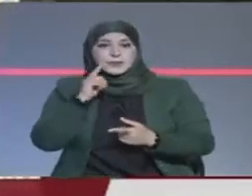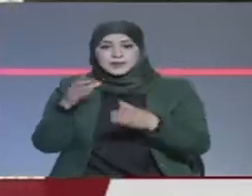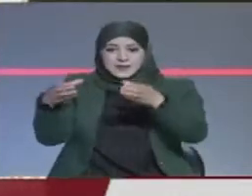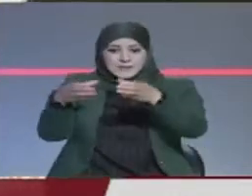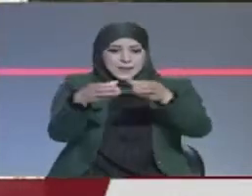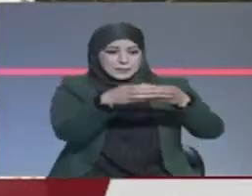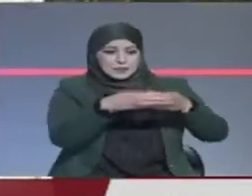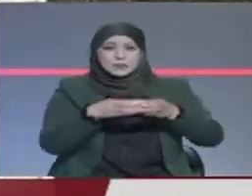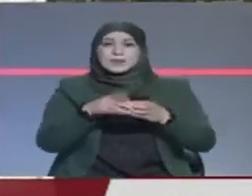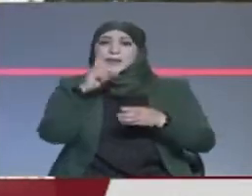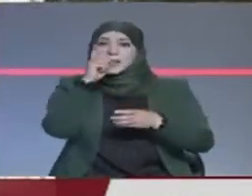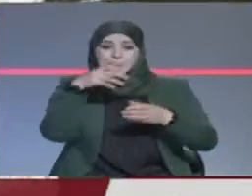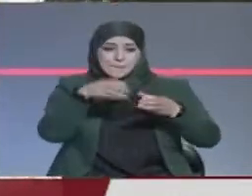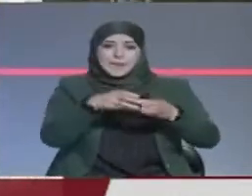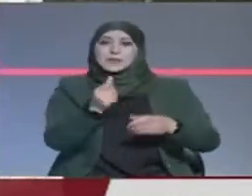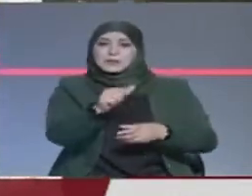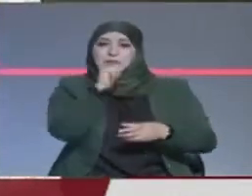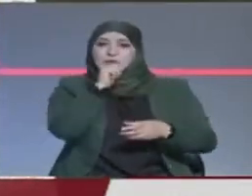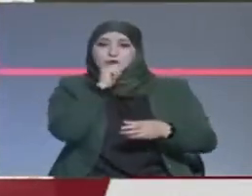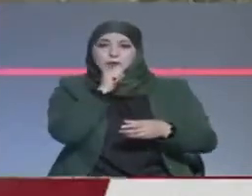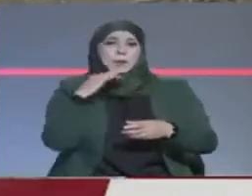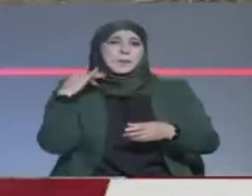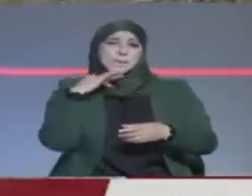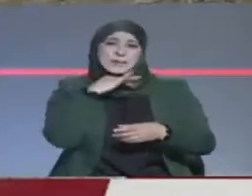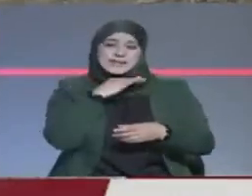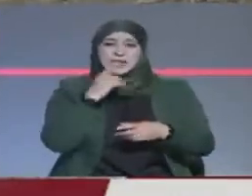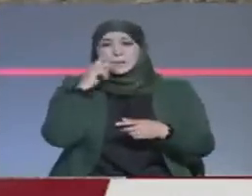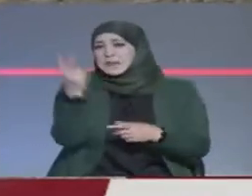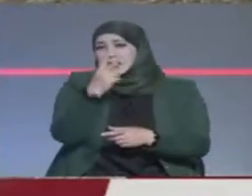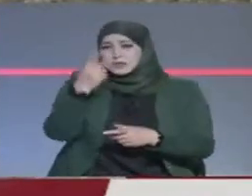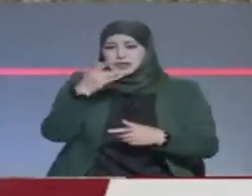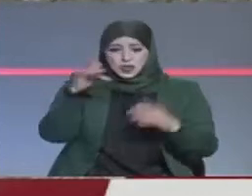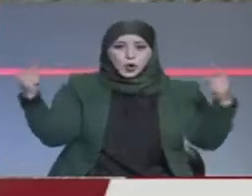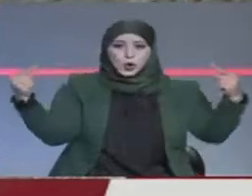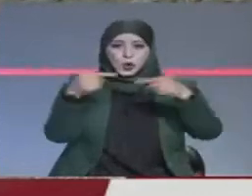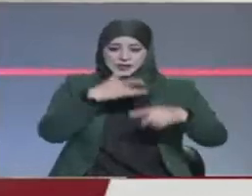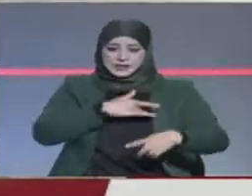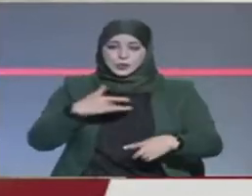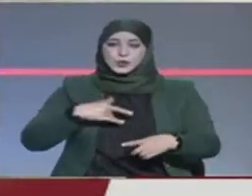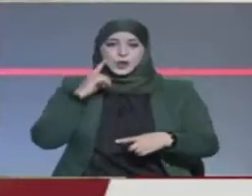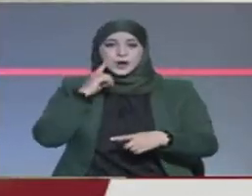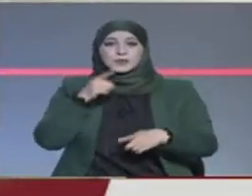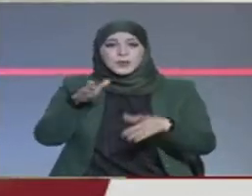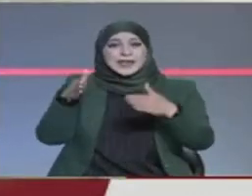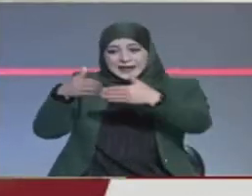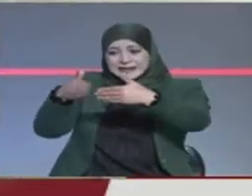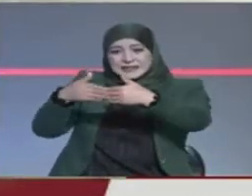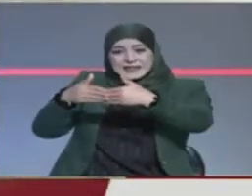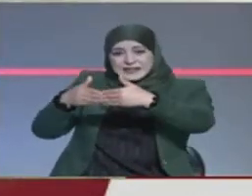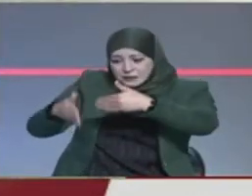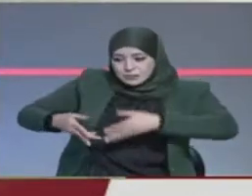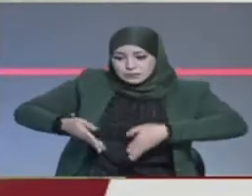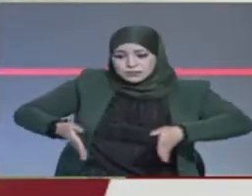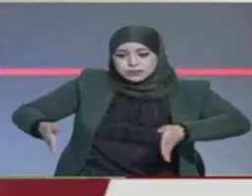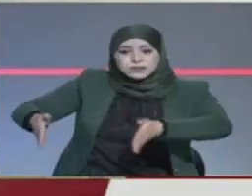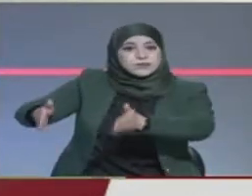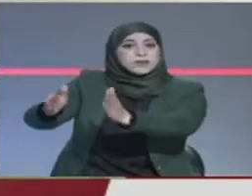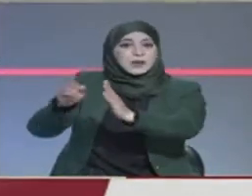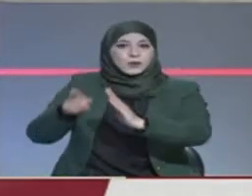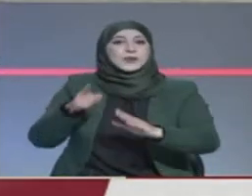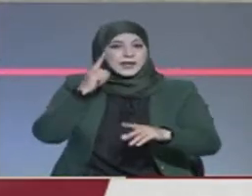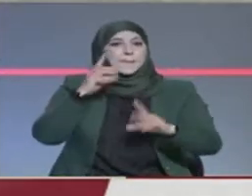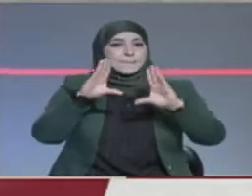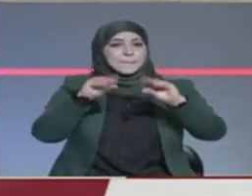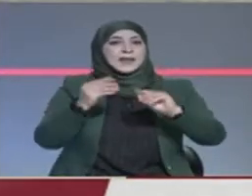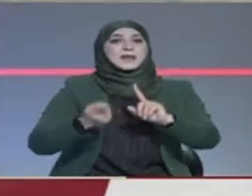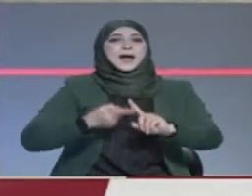لشروط الصحة والسلامة أضحط مقصد السكان في هذه المنطقة المحاذية لسد بن مطير والتي تعد من أهم المناطق